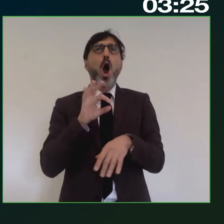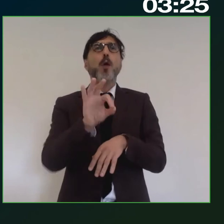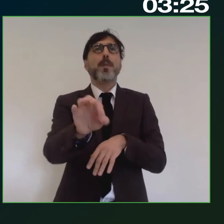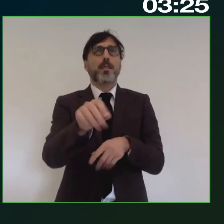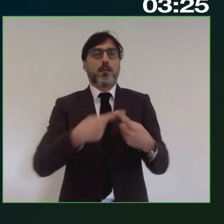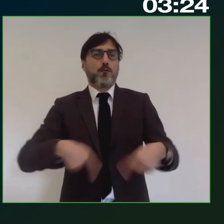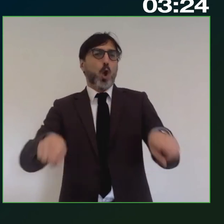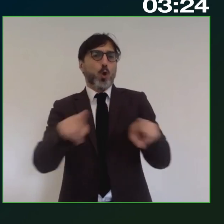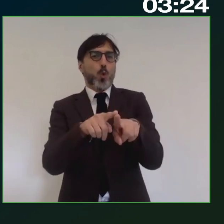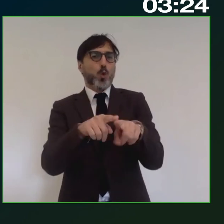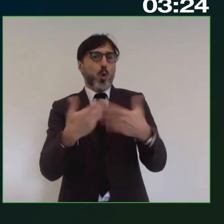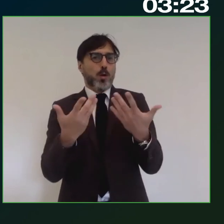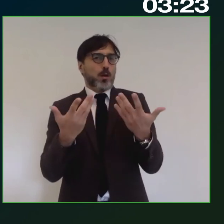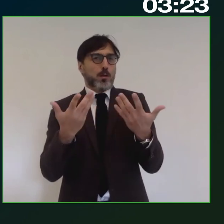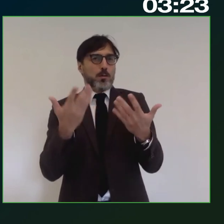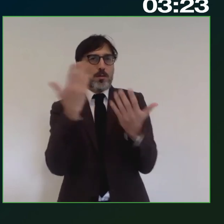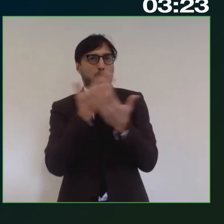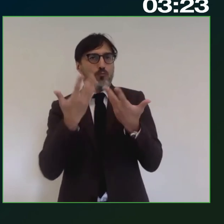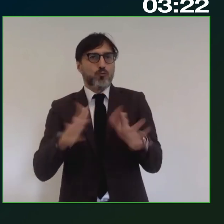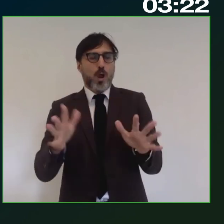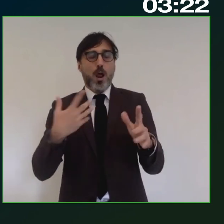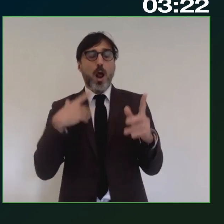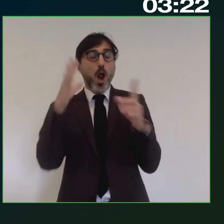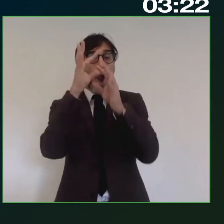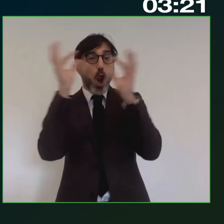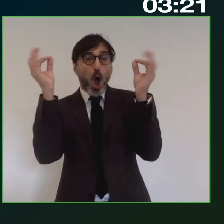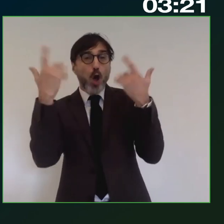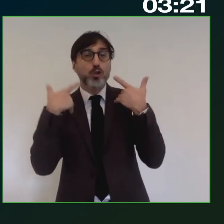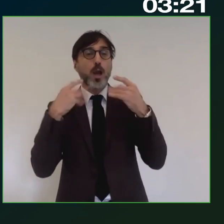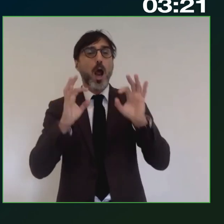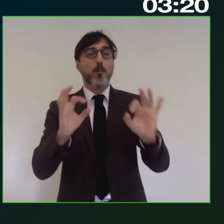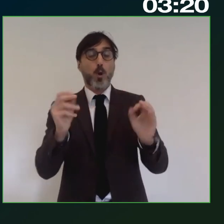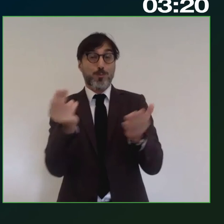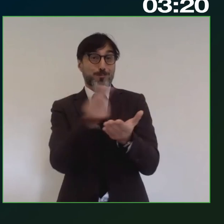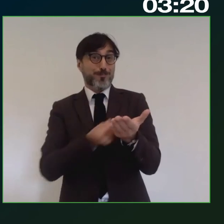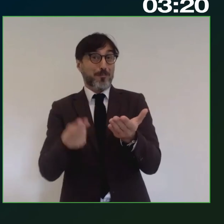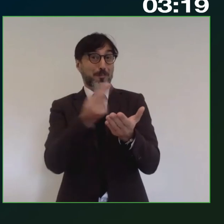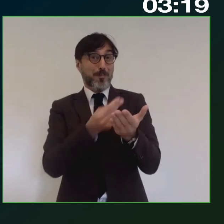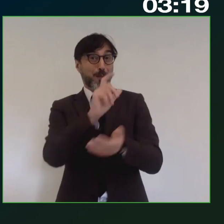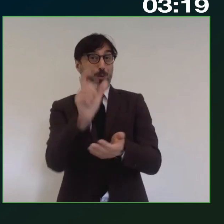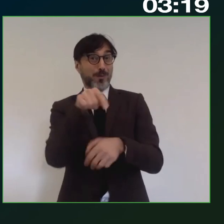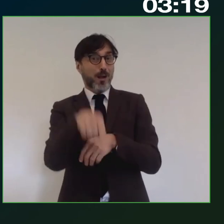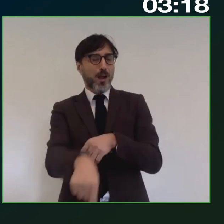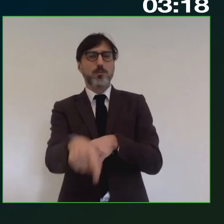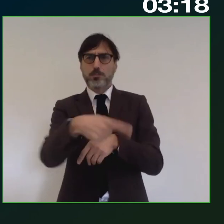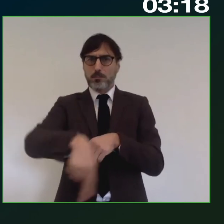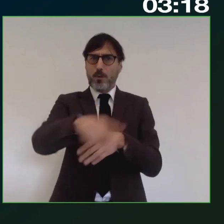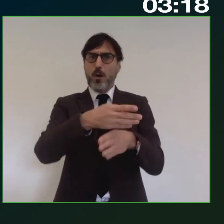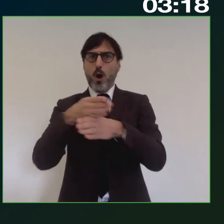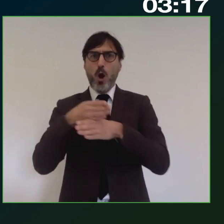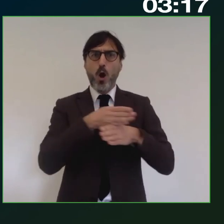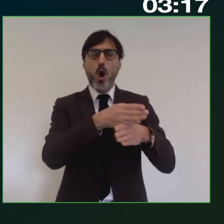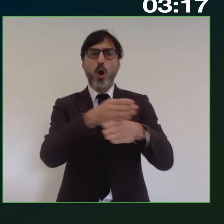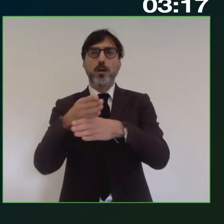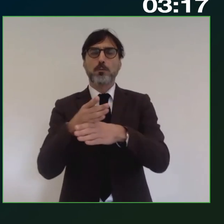quando invece nella logica espressa nel piano sud e che tutti quanti condividiamo in realtà non ci sia da